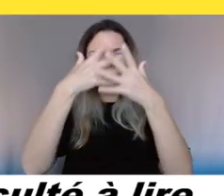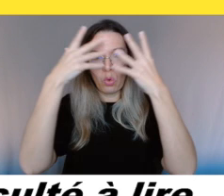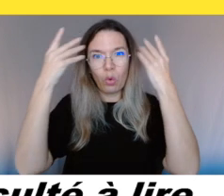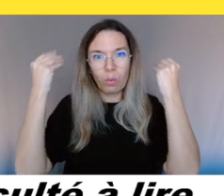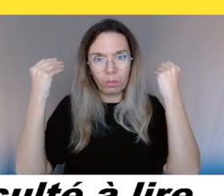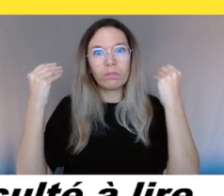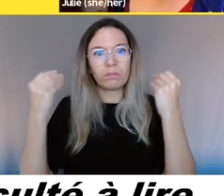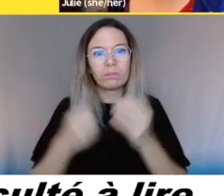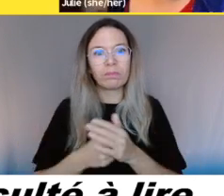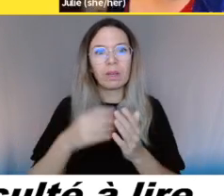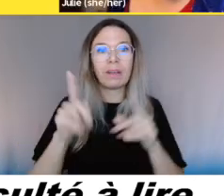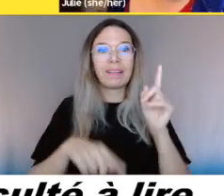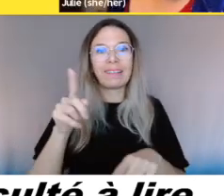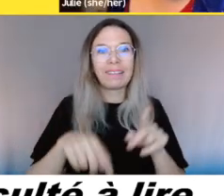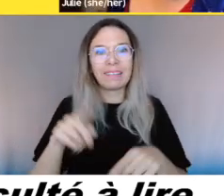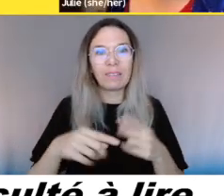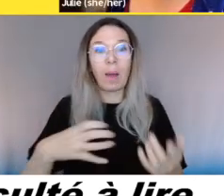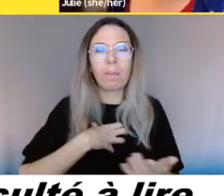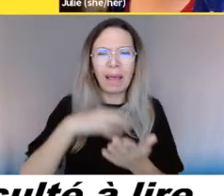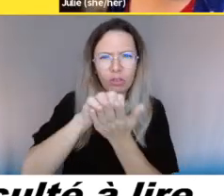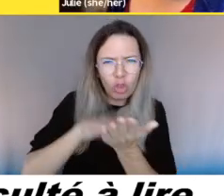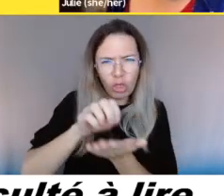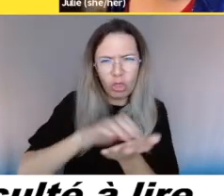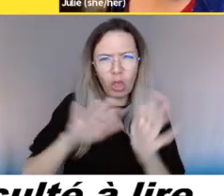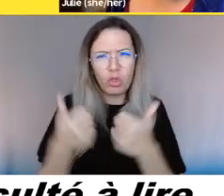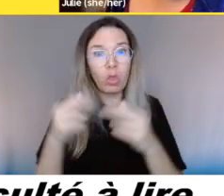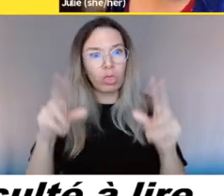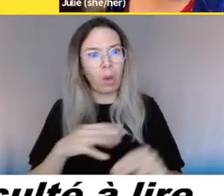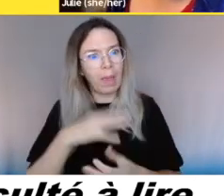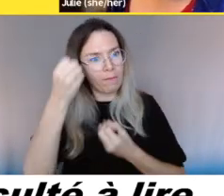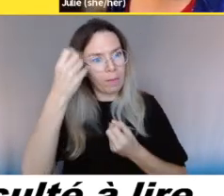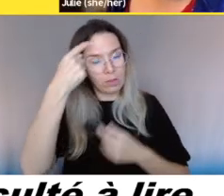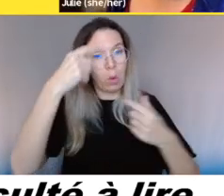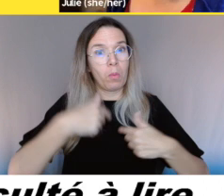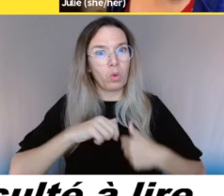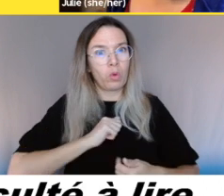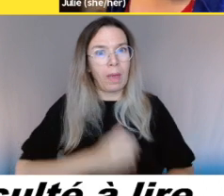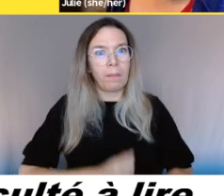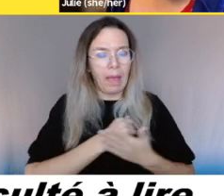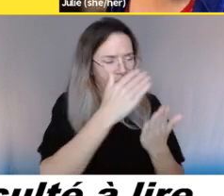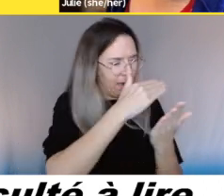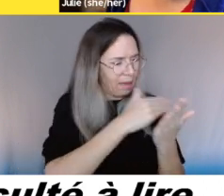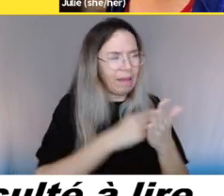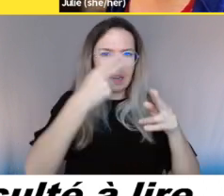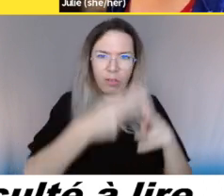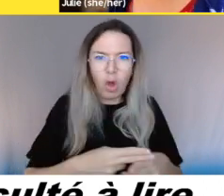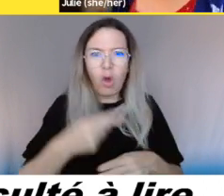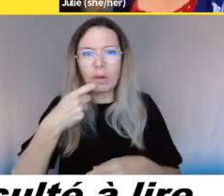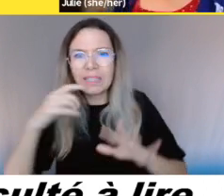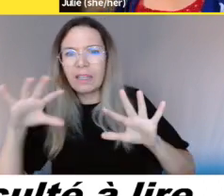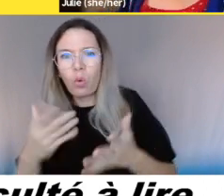Mais quand même assez rapide comparé à ce que j'ai vu dans le passé, ça a été comme un an ou deux.